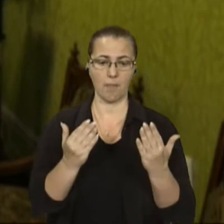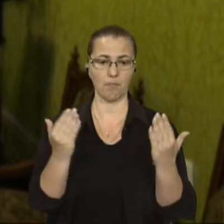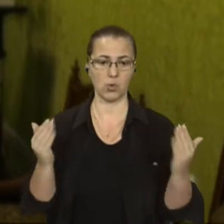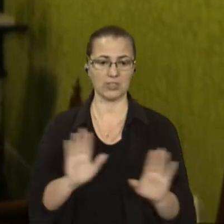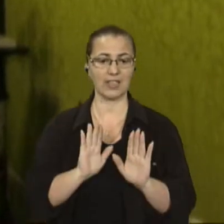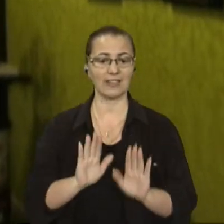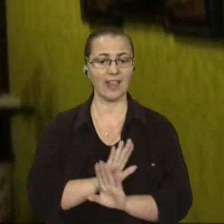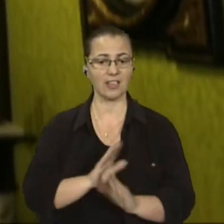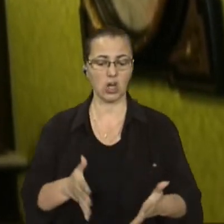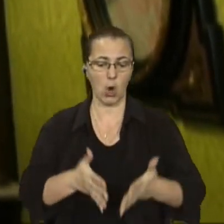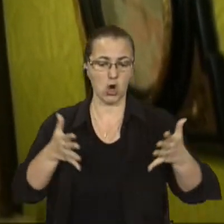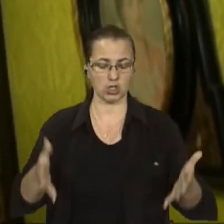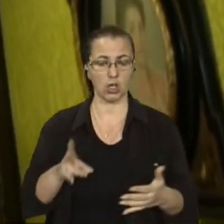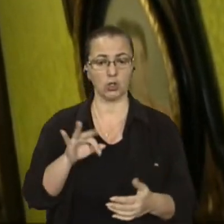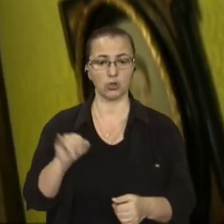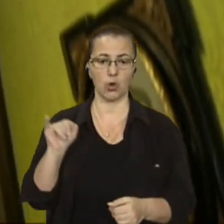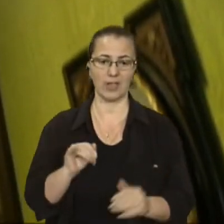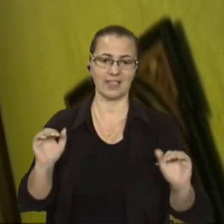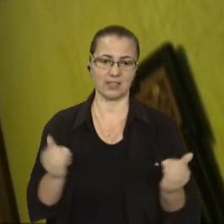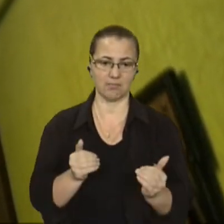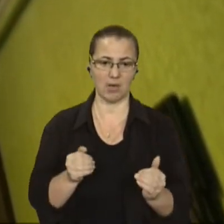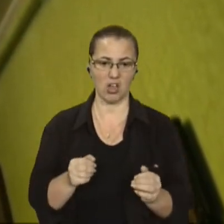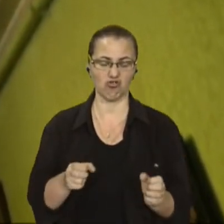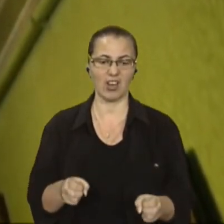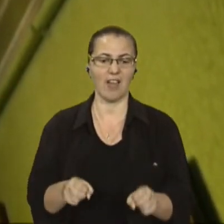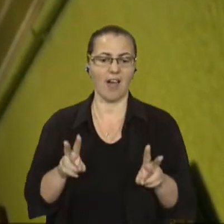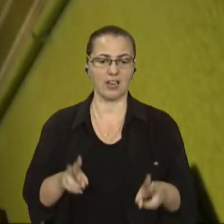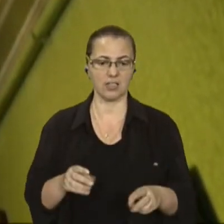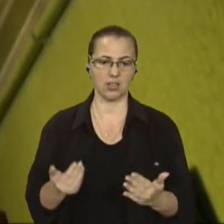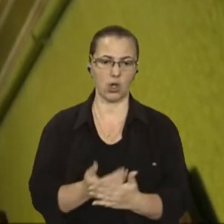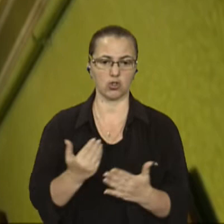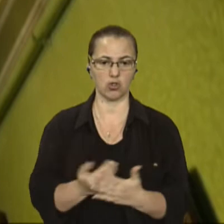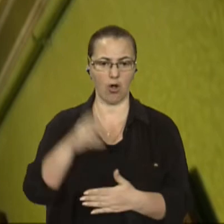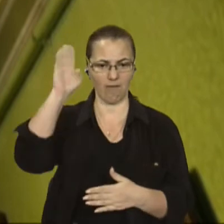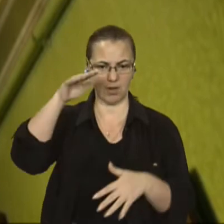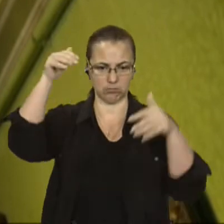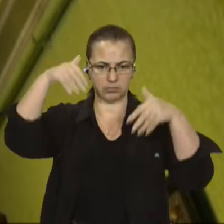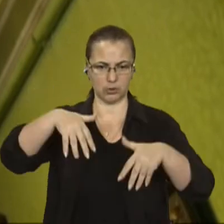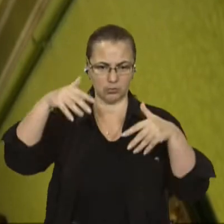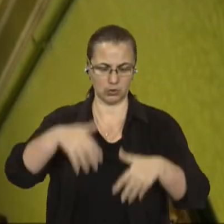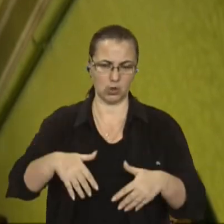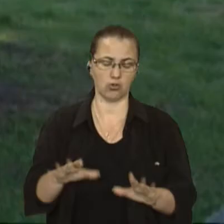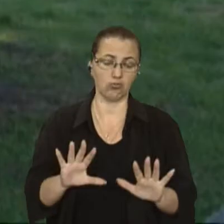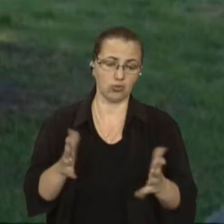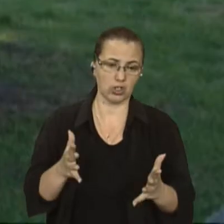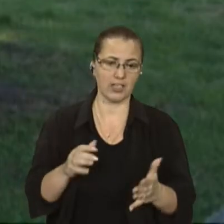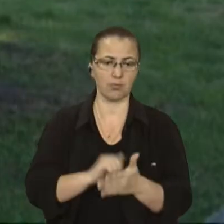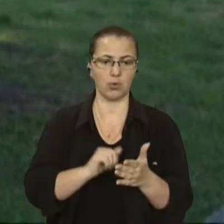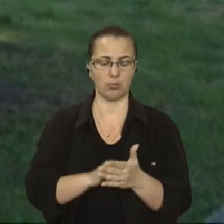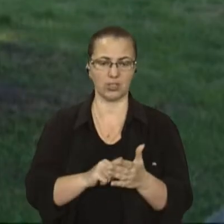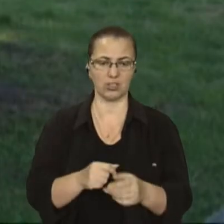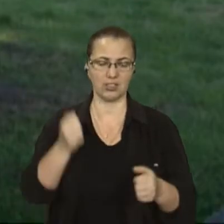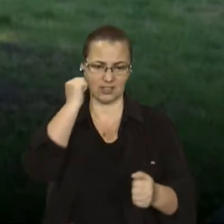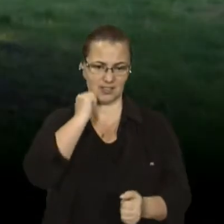не лише розширять, але й зменшить ризики нових підтоплень, які трапляються систематично через старі інженерні мережі. Останнє